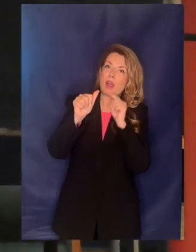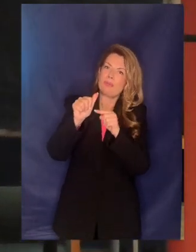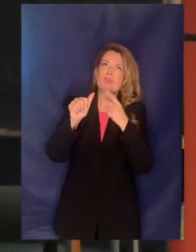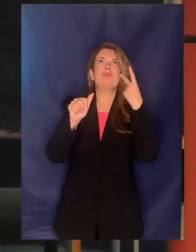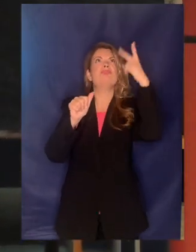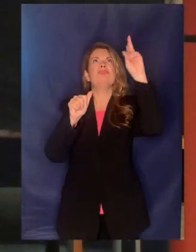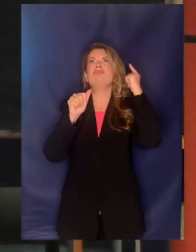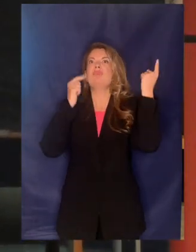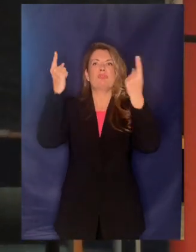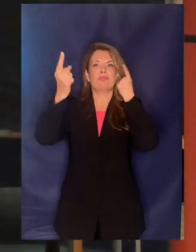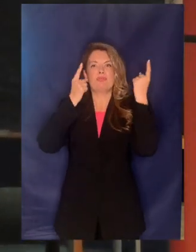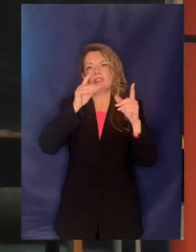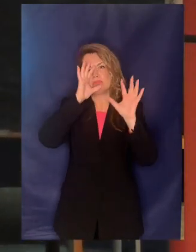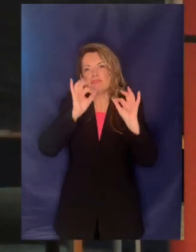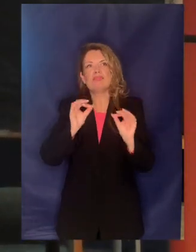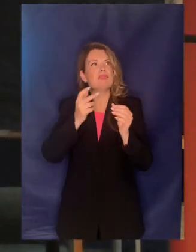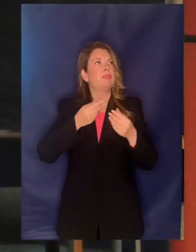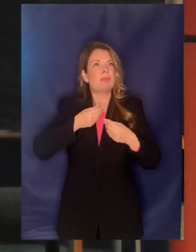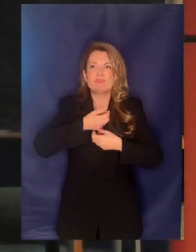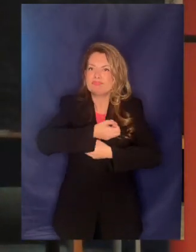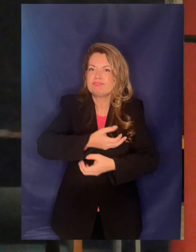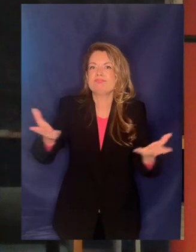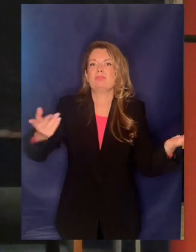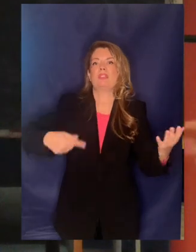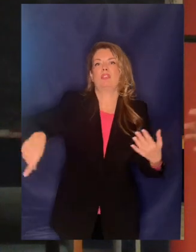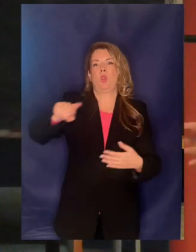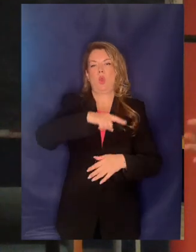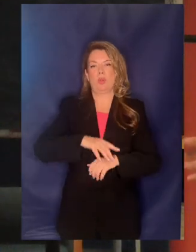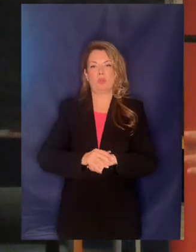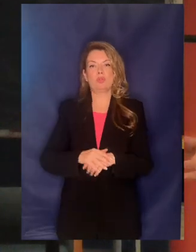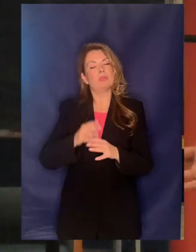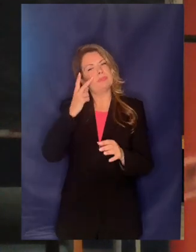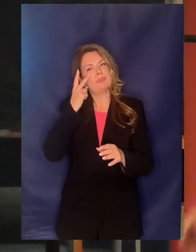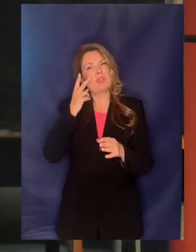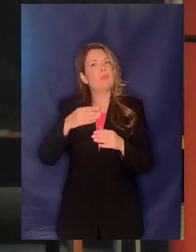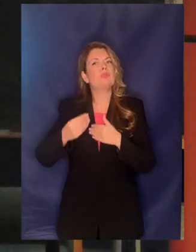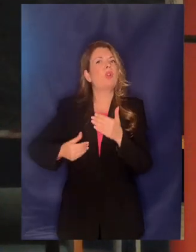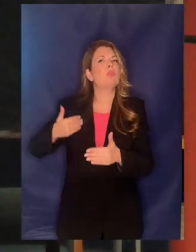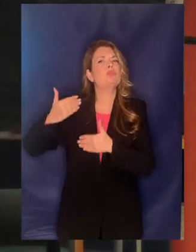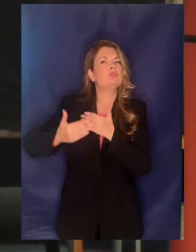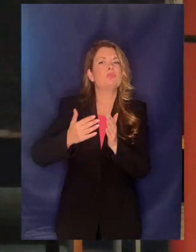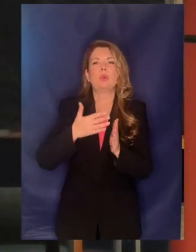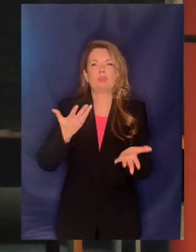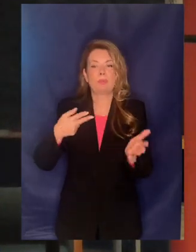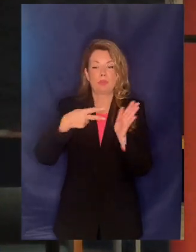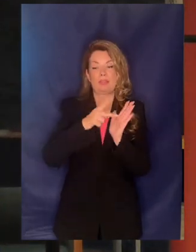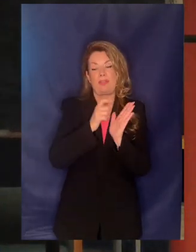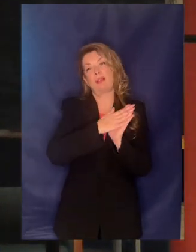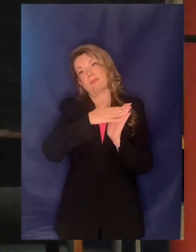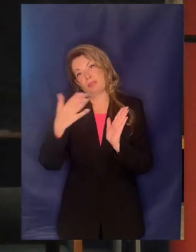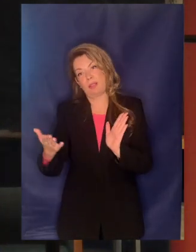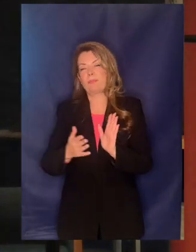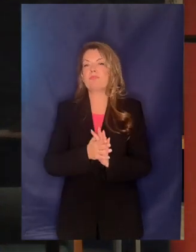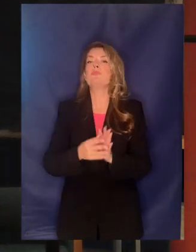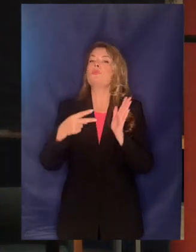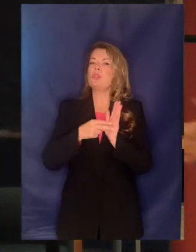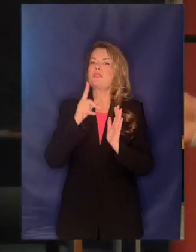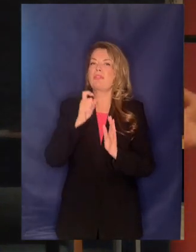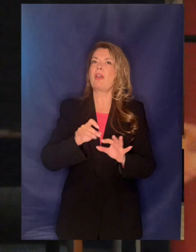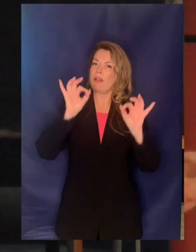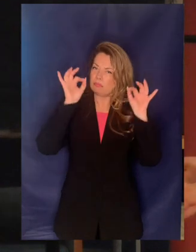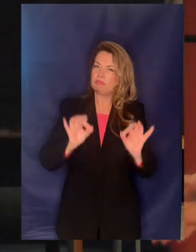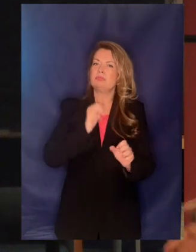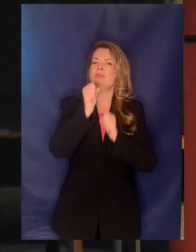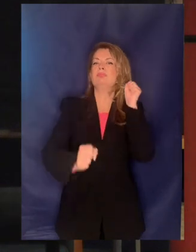γίνεται δεν έχει ξαναγίνει με άλλη δέκο αυτό το πράγμα να δούμε λίγο αυτή την πορεία το 2010 είναι